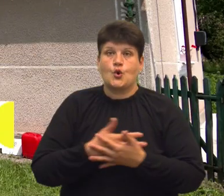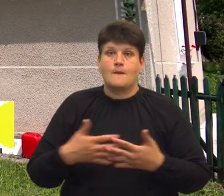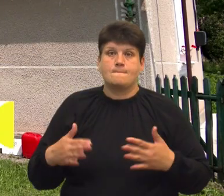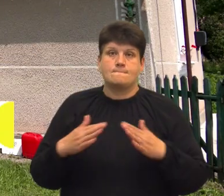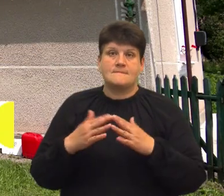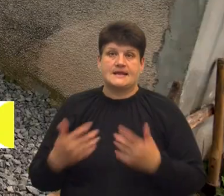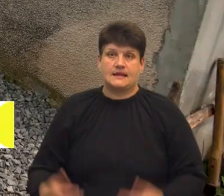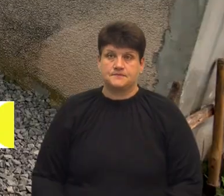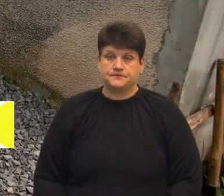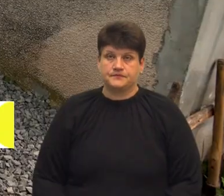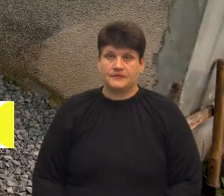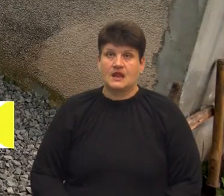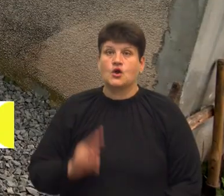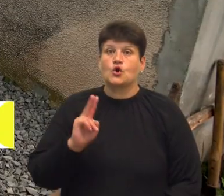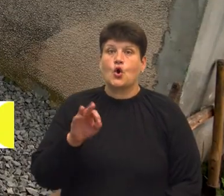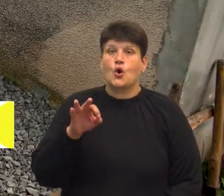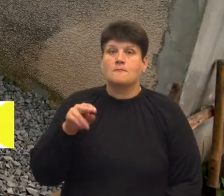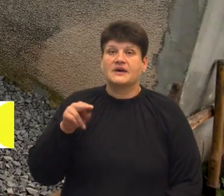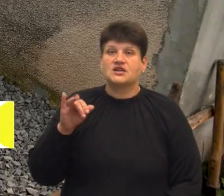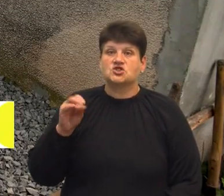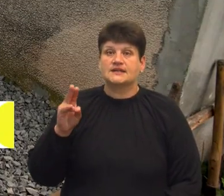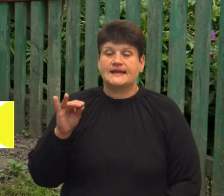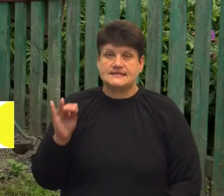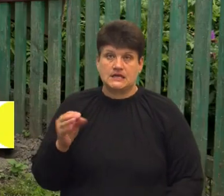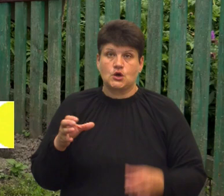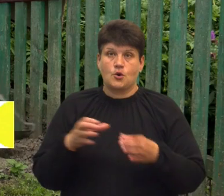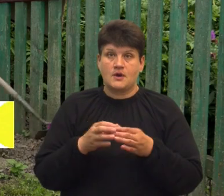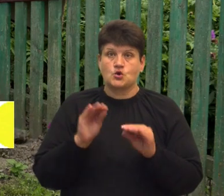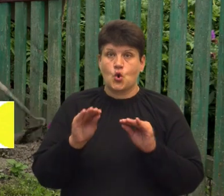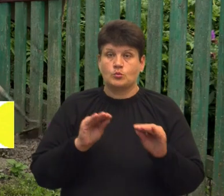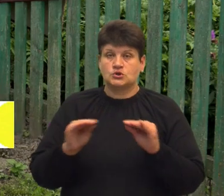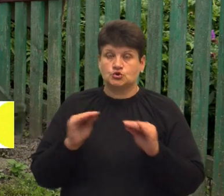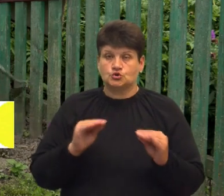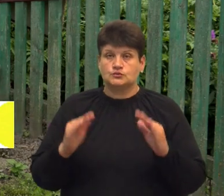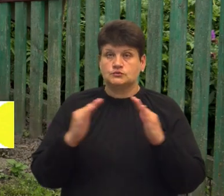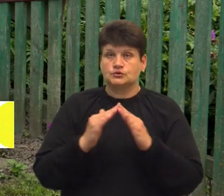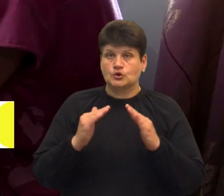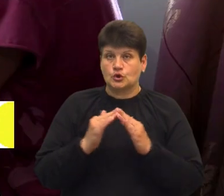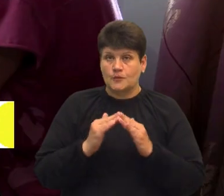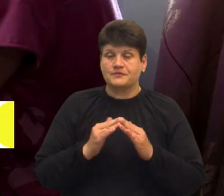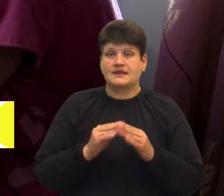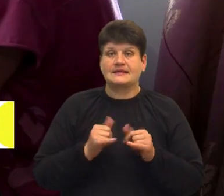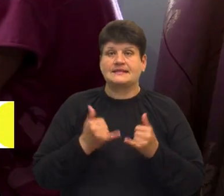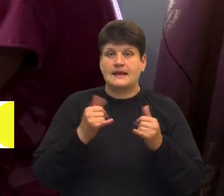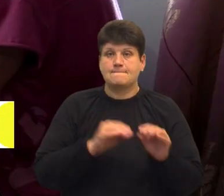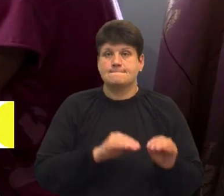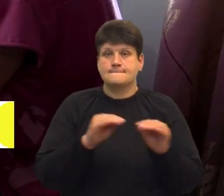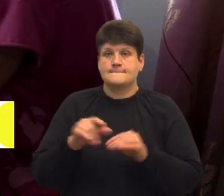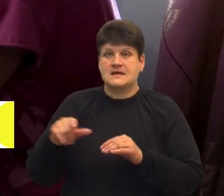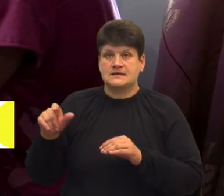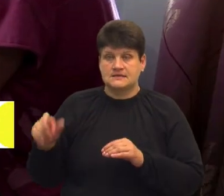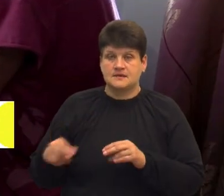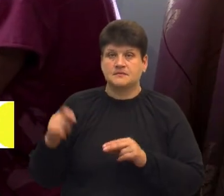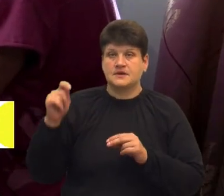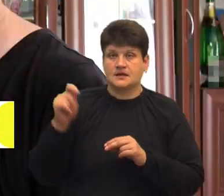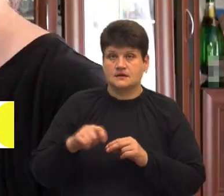У Копичинецькій громаді облаштовують житло для переселенців. Ганна Сіра разом з сім'єю переїхали в Копичинці з села Немішаєве